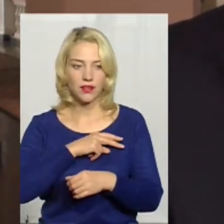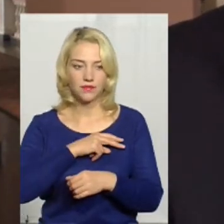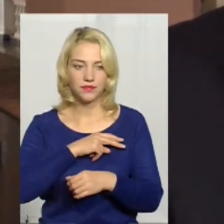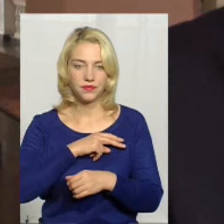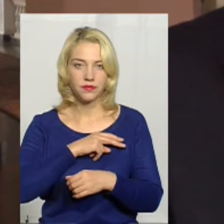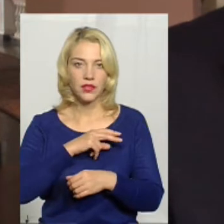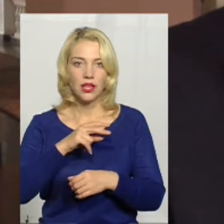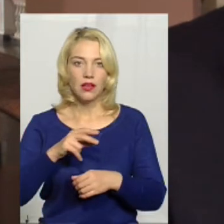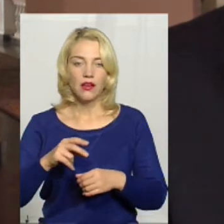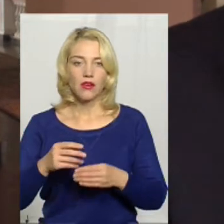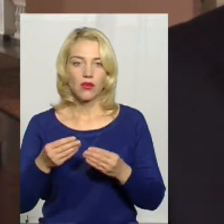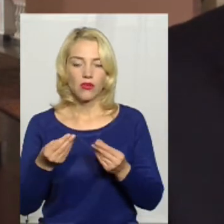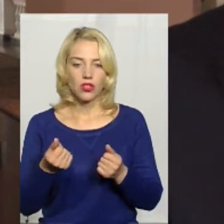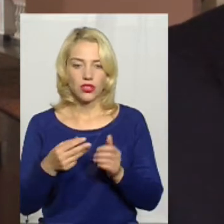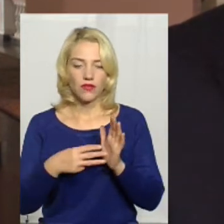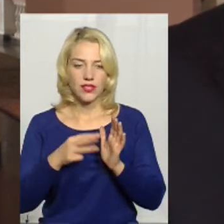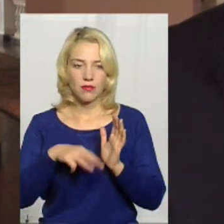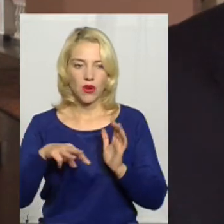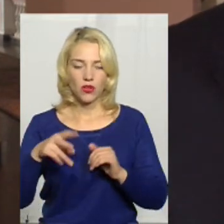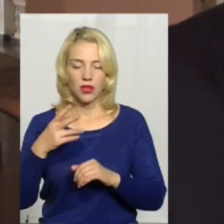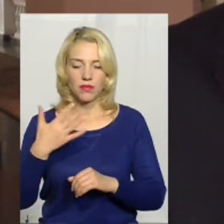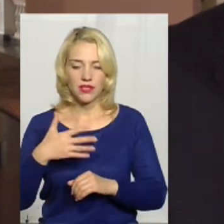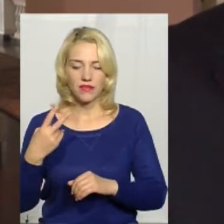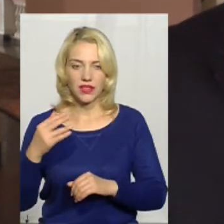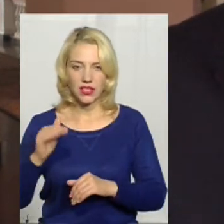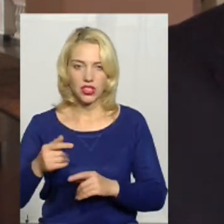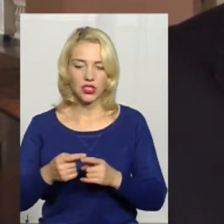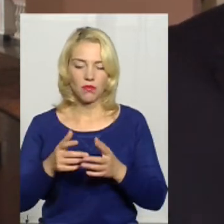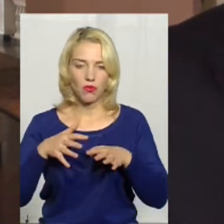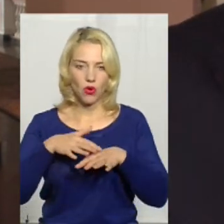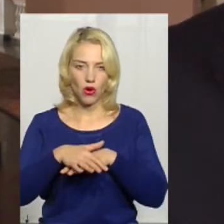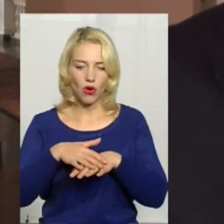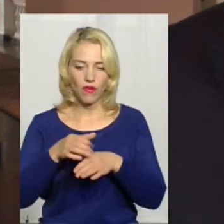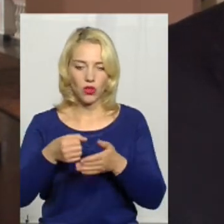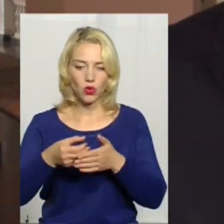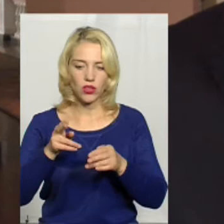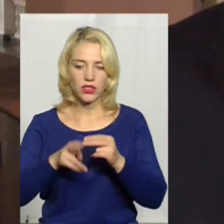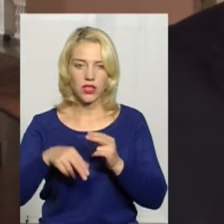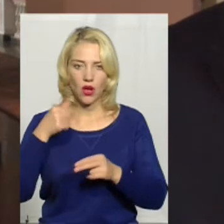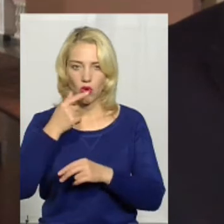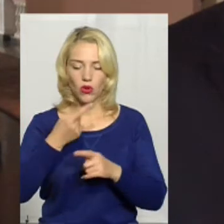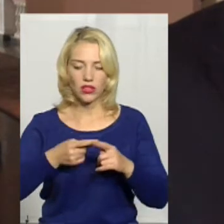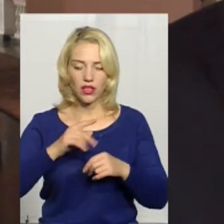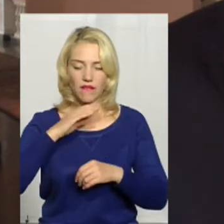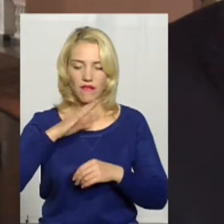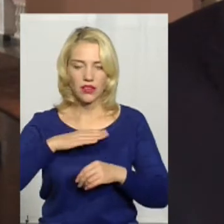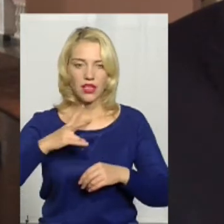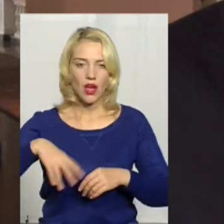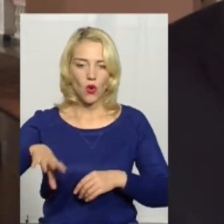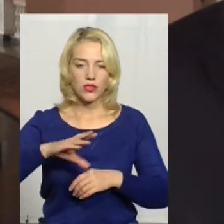Кошти 8 мільйонів 52 тисячі гривень ми прорахували до кінця року, їх хватить на всіх водіїв,